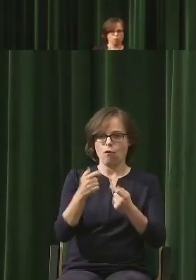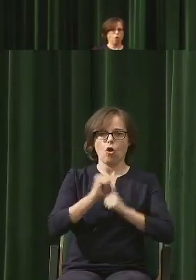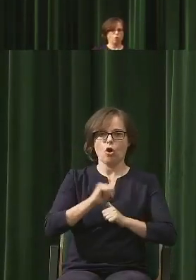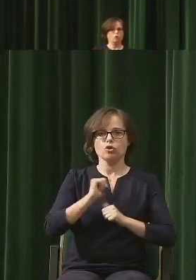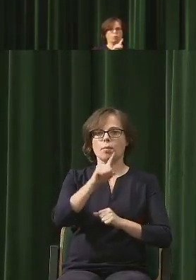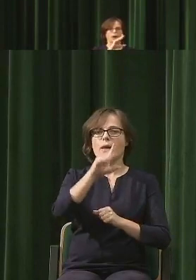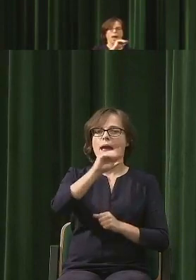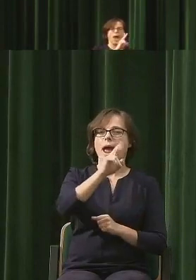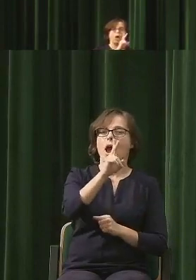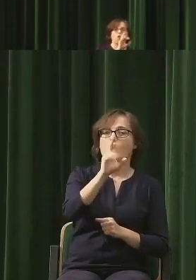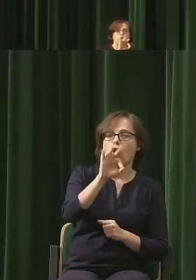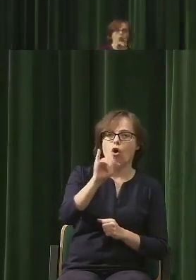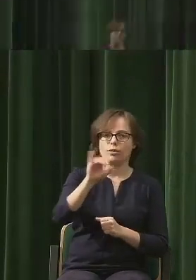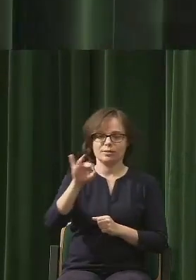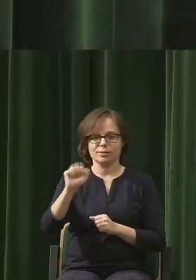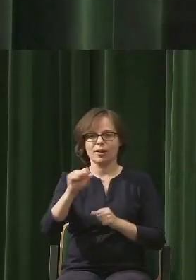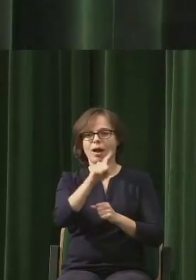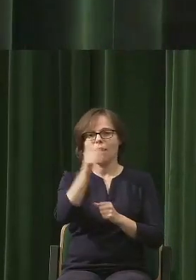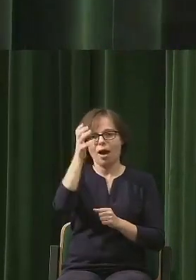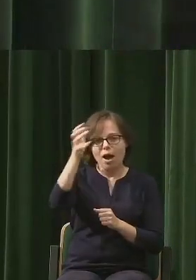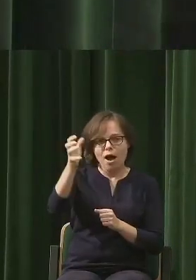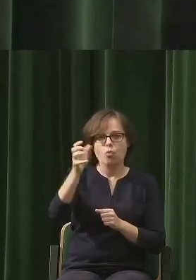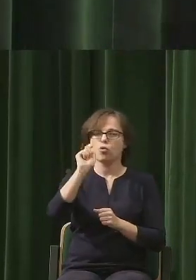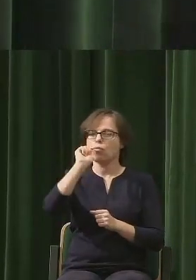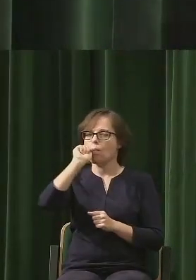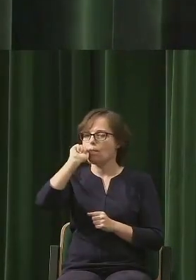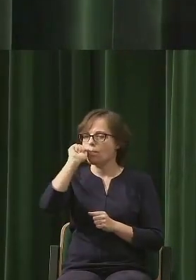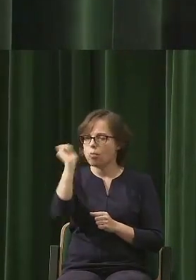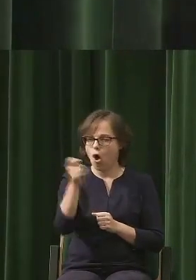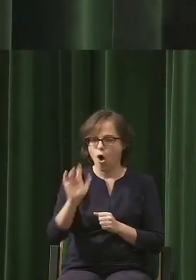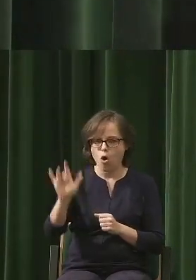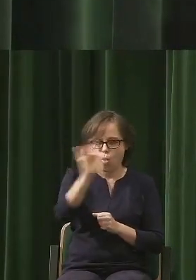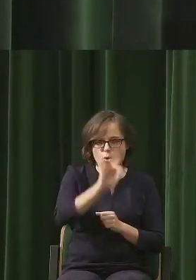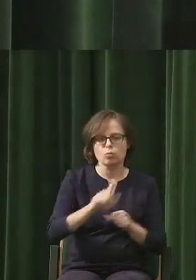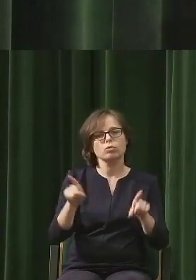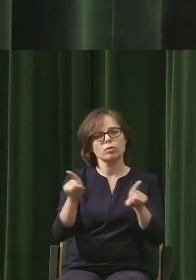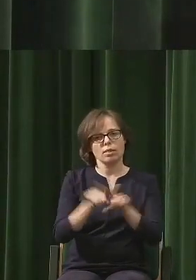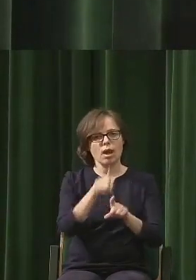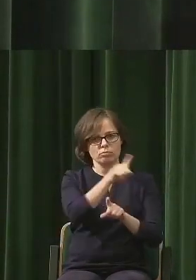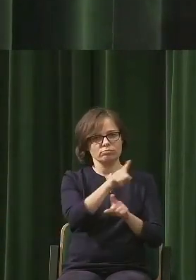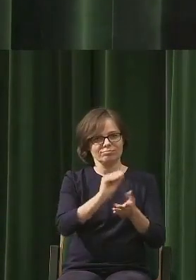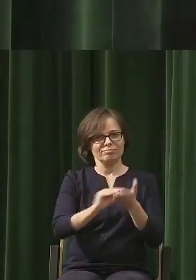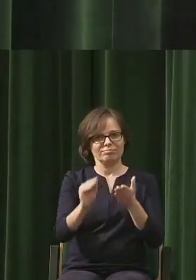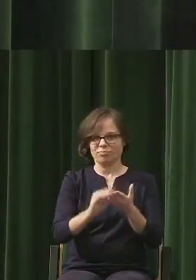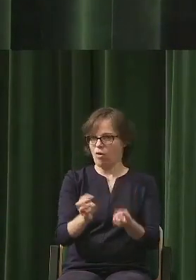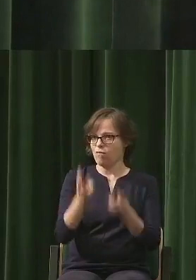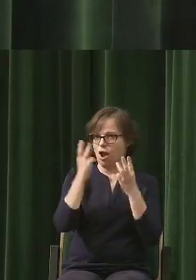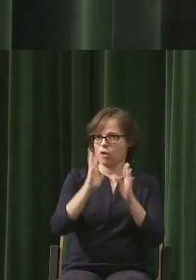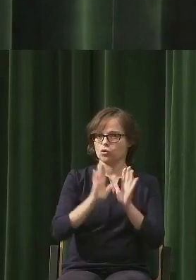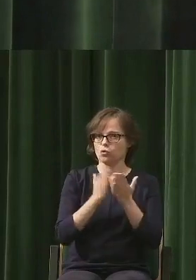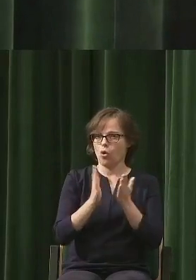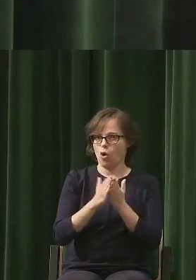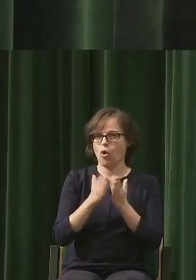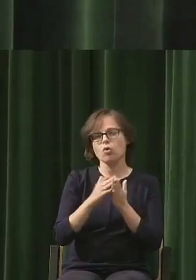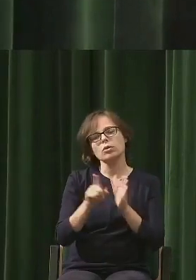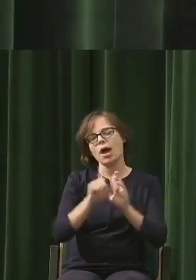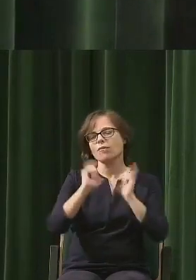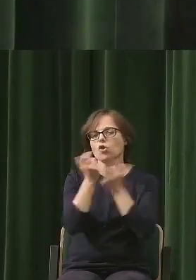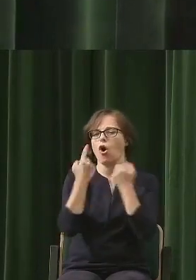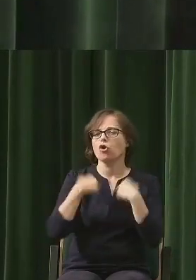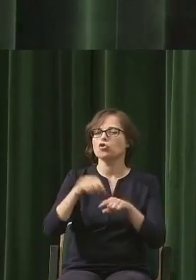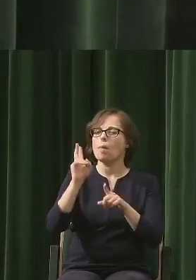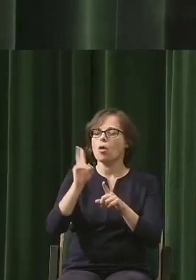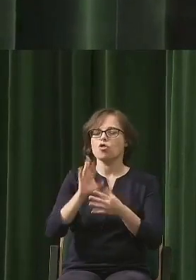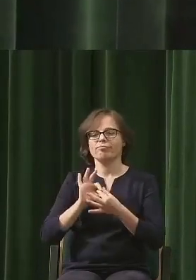autor, podróżnik i autor bardzo ważnej książki dla wszystkich, którzy są związani z Warszawą i